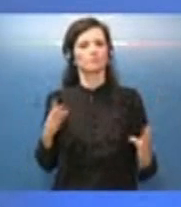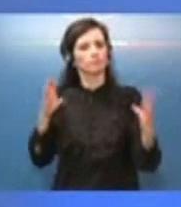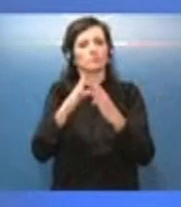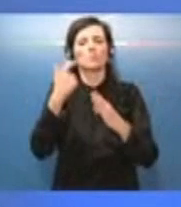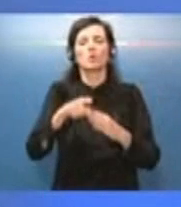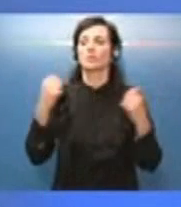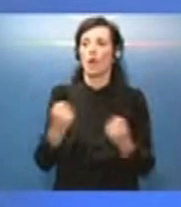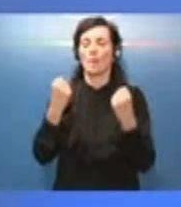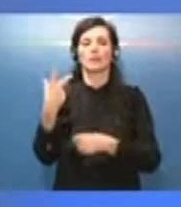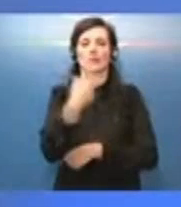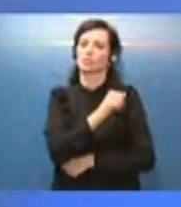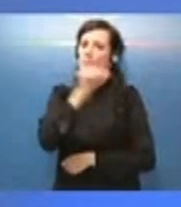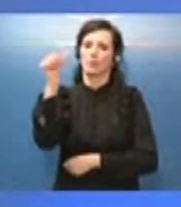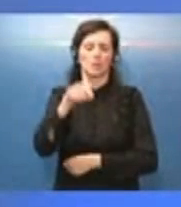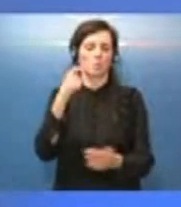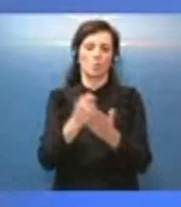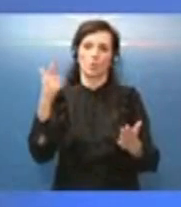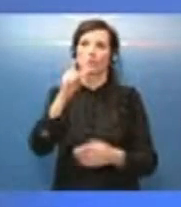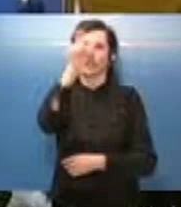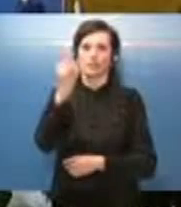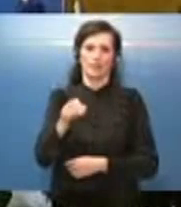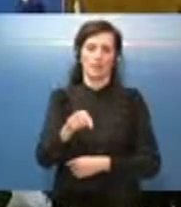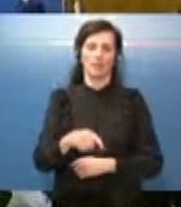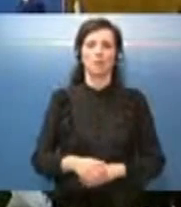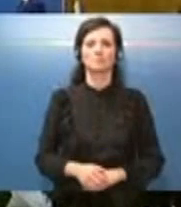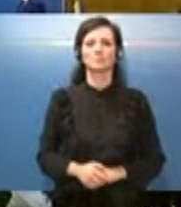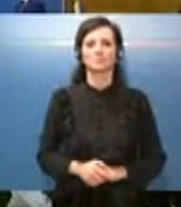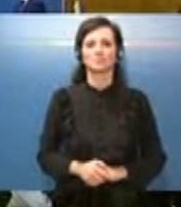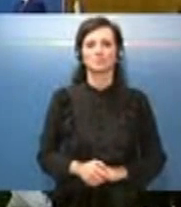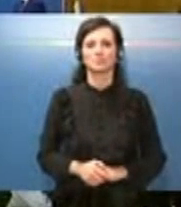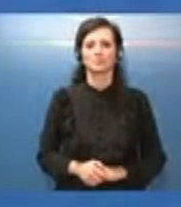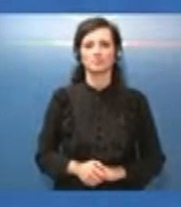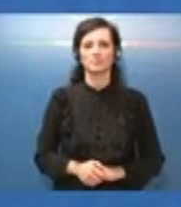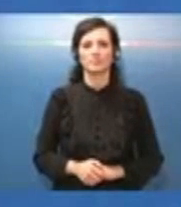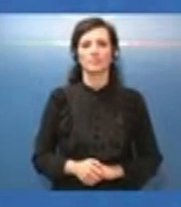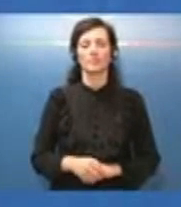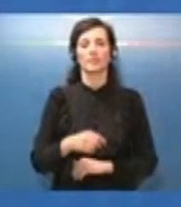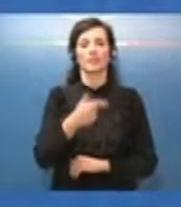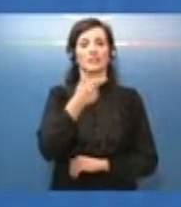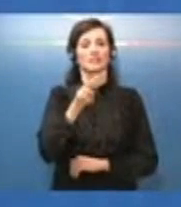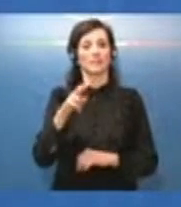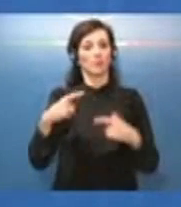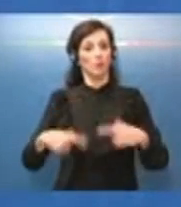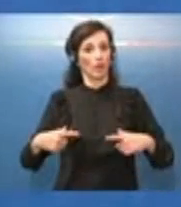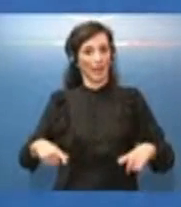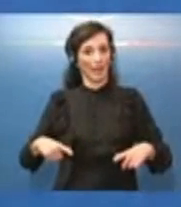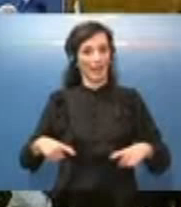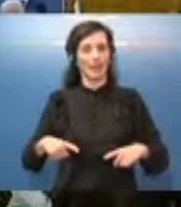è la vera priorità per il nostro Paese. Per la TV greca Cristian Marbris.